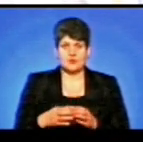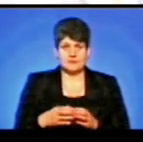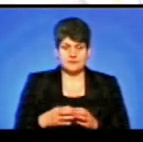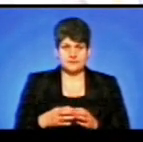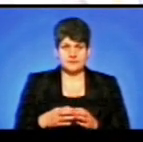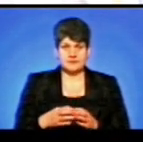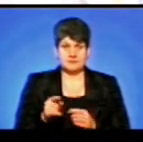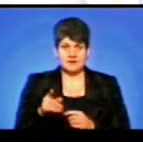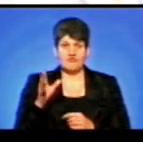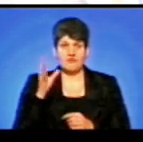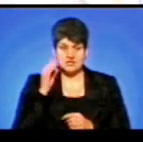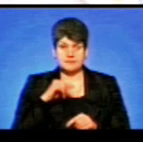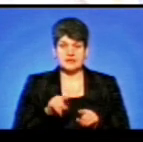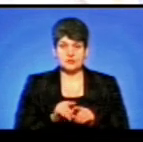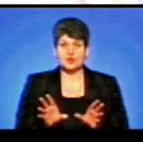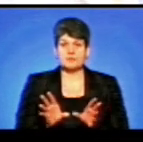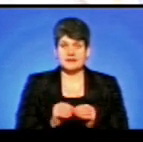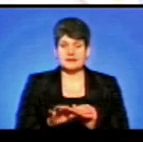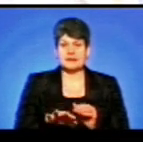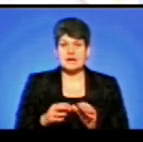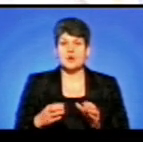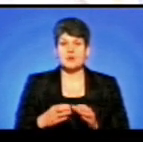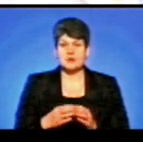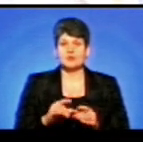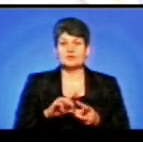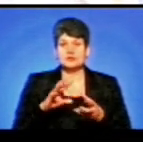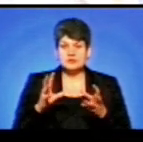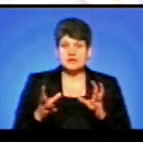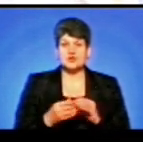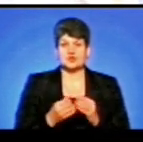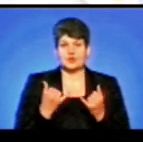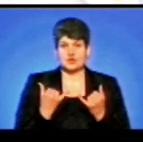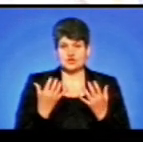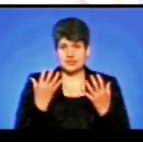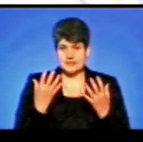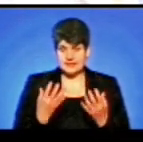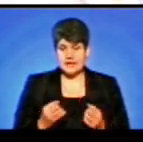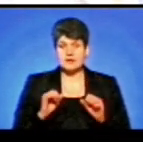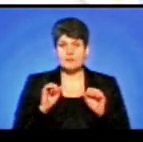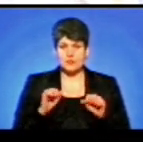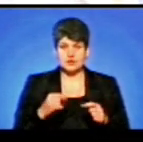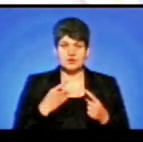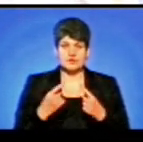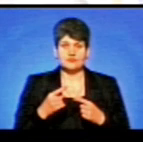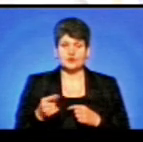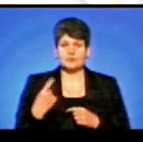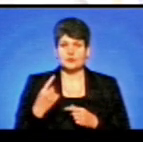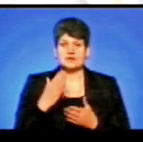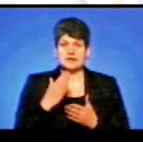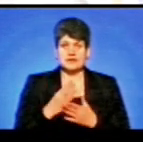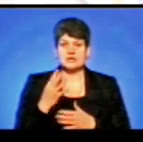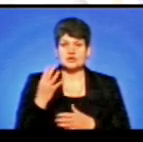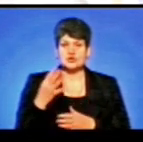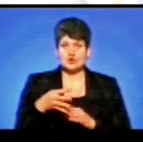І ми їх вважаємо також об'єднаними територіальними громадами. Таким чином, на сьогоднішній день ми можемо говорити, що в Тернопільській області сформовано